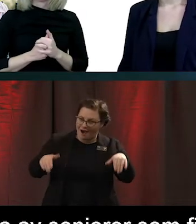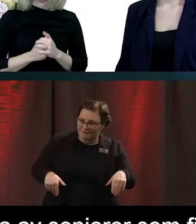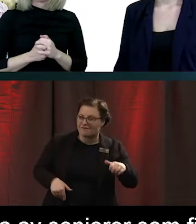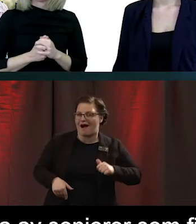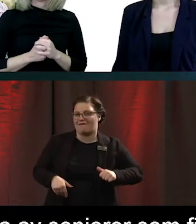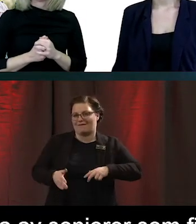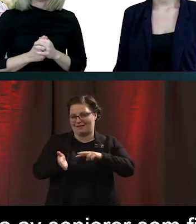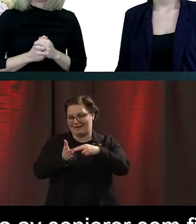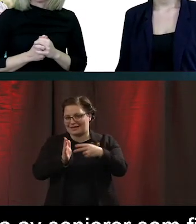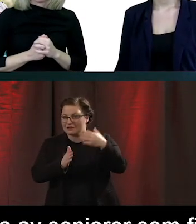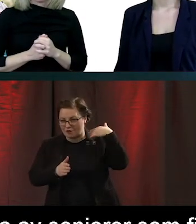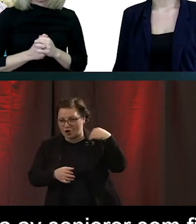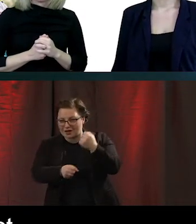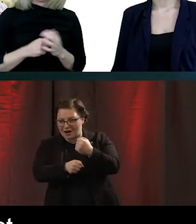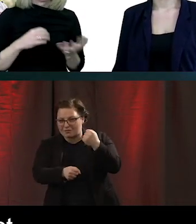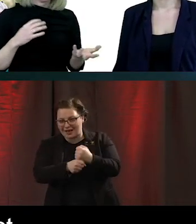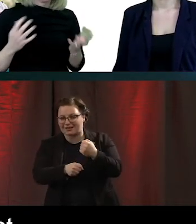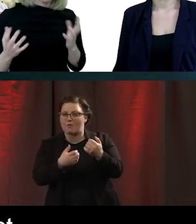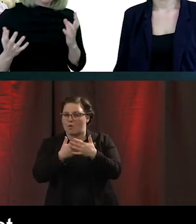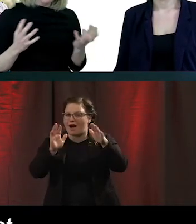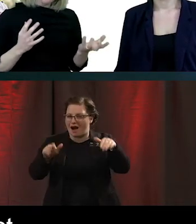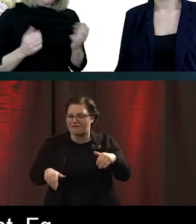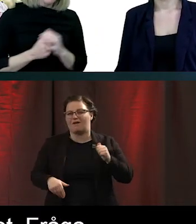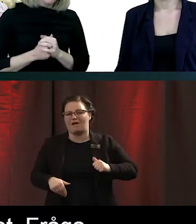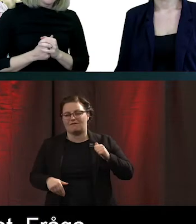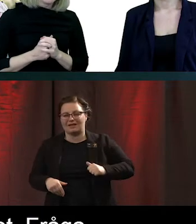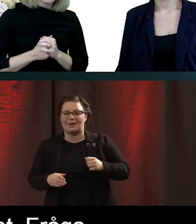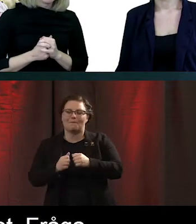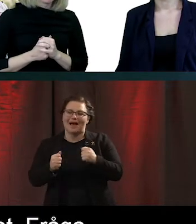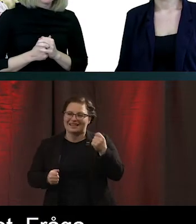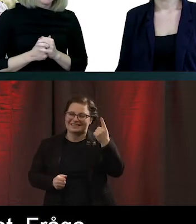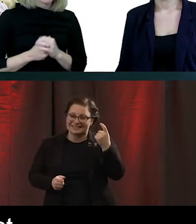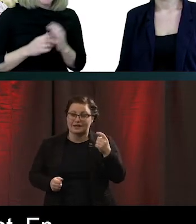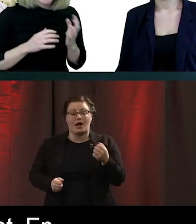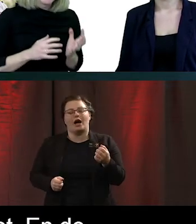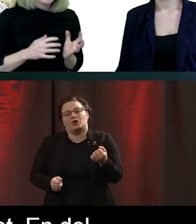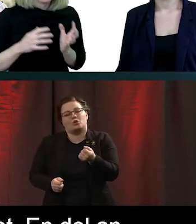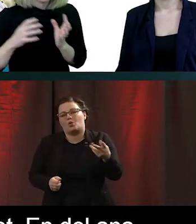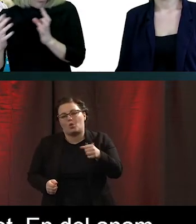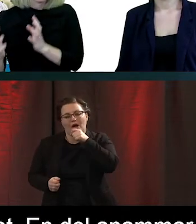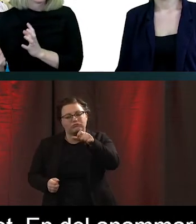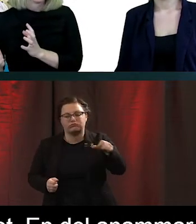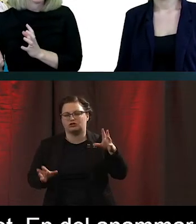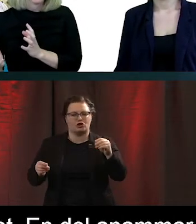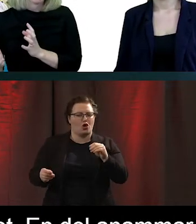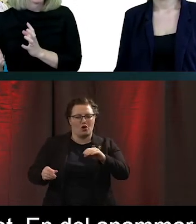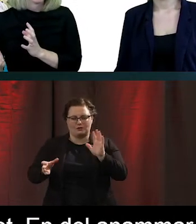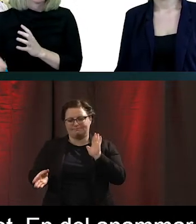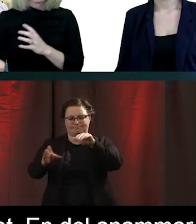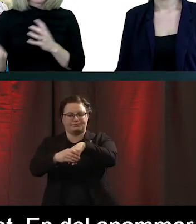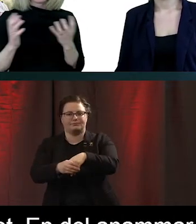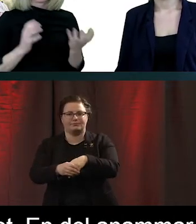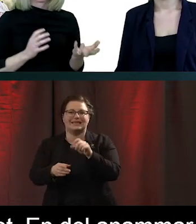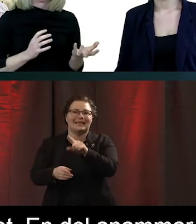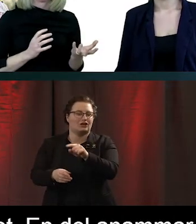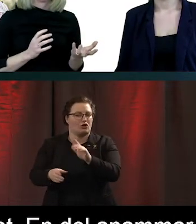när de jobbade i arbetet. Men frågan är då, en del anammar ju det här och är i det digitala innanförskapet.